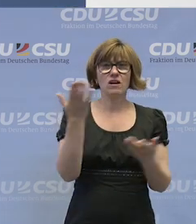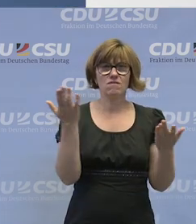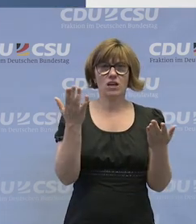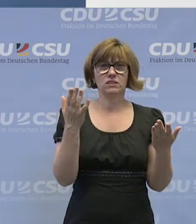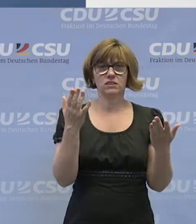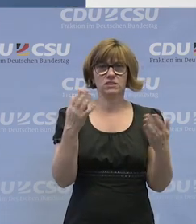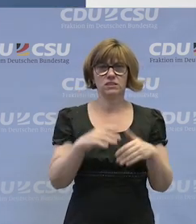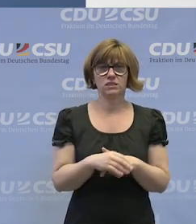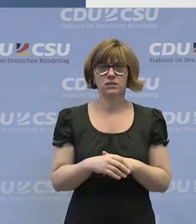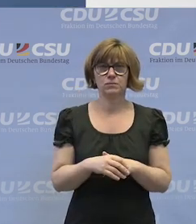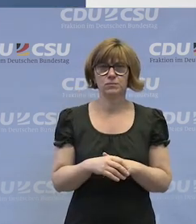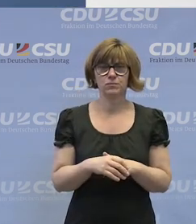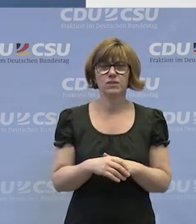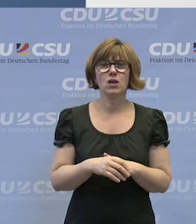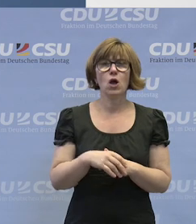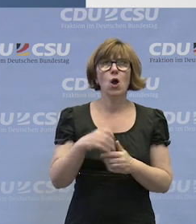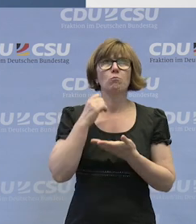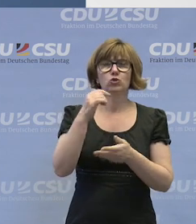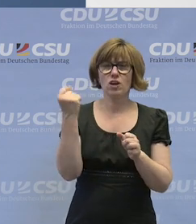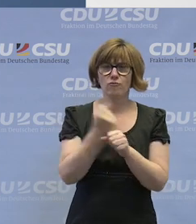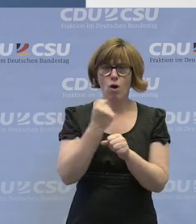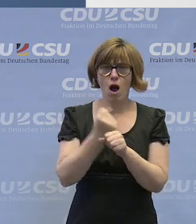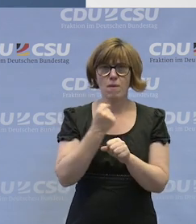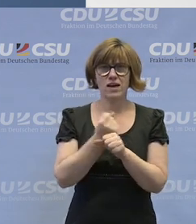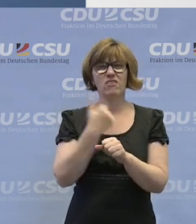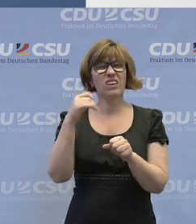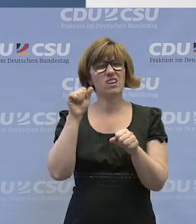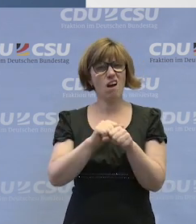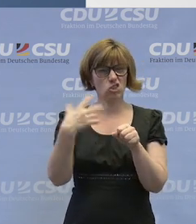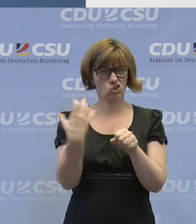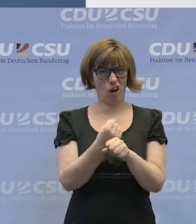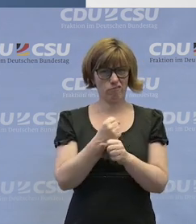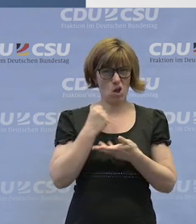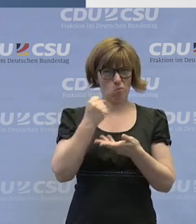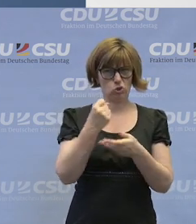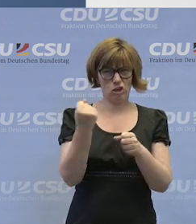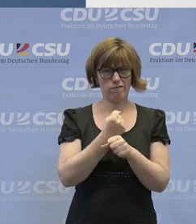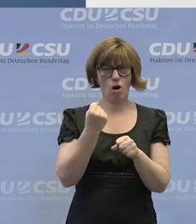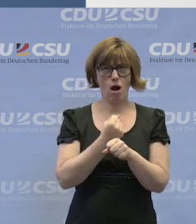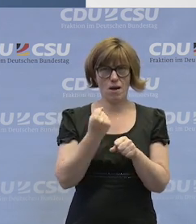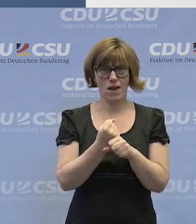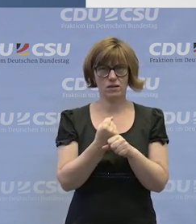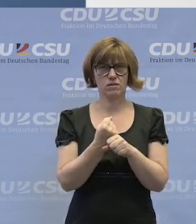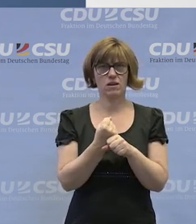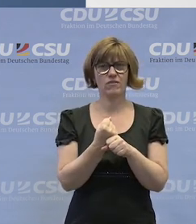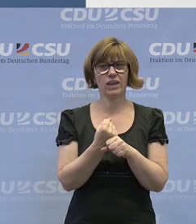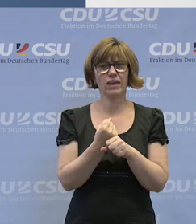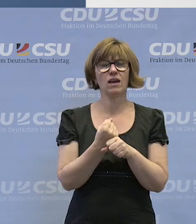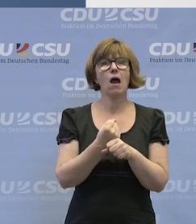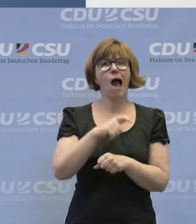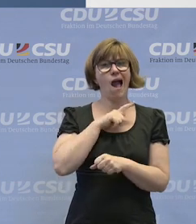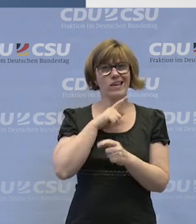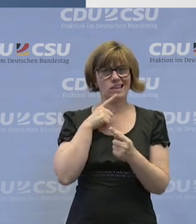ja Budget für Arbeit. Wie kann es gelingen, dass dieses Budget für Arbeit das